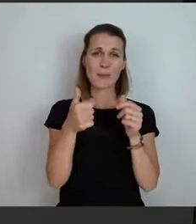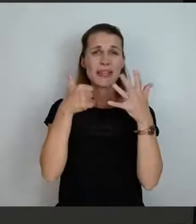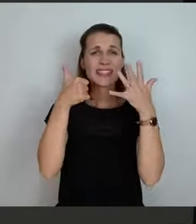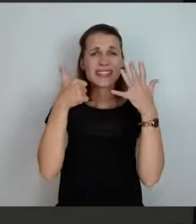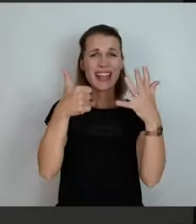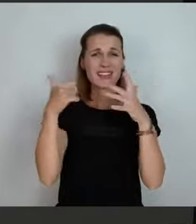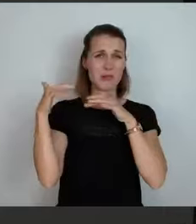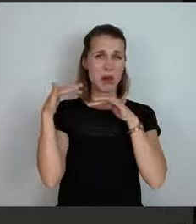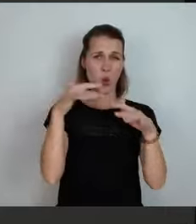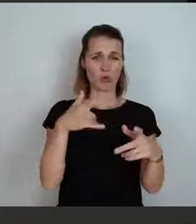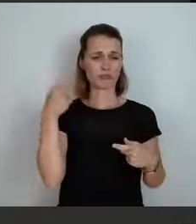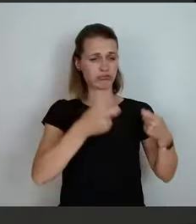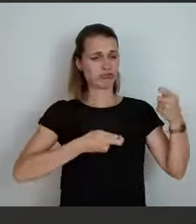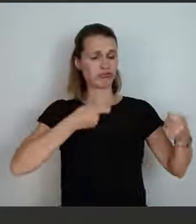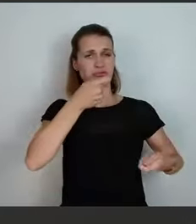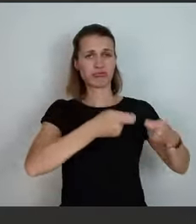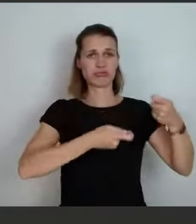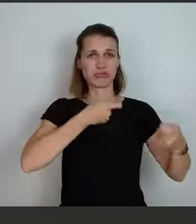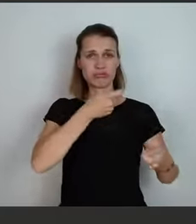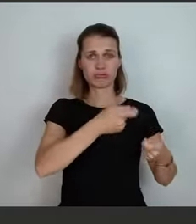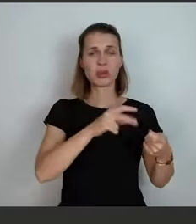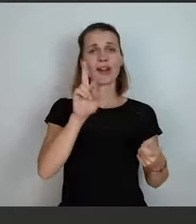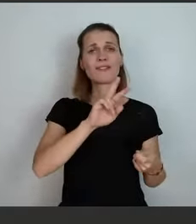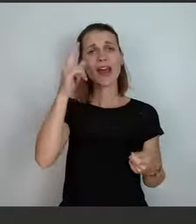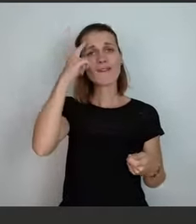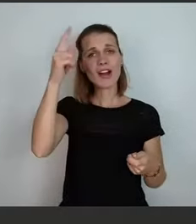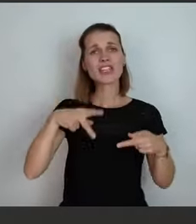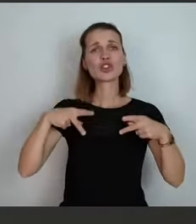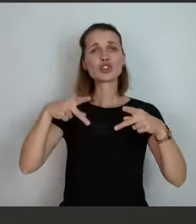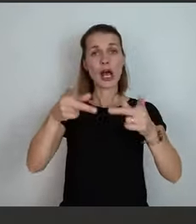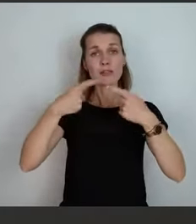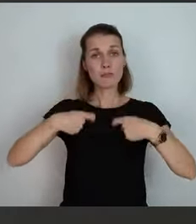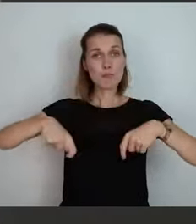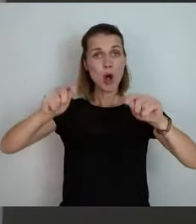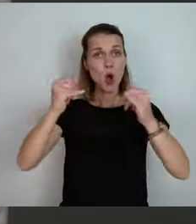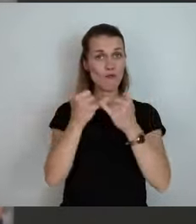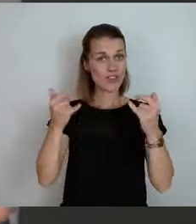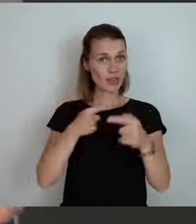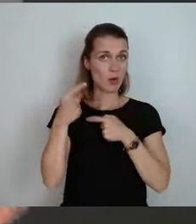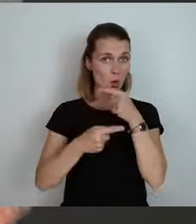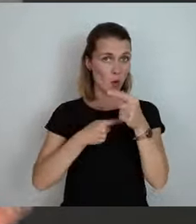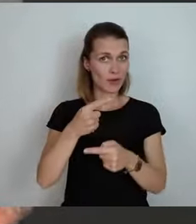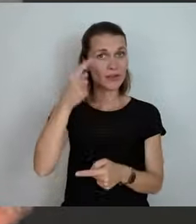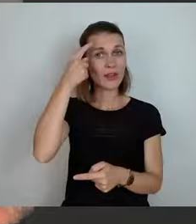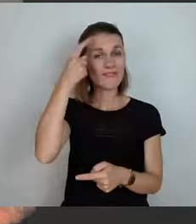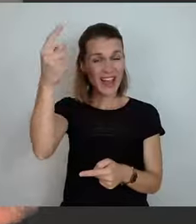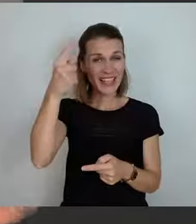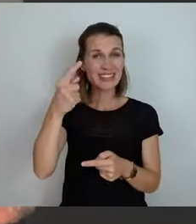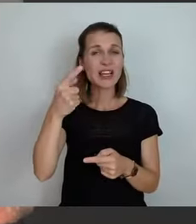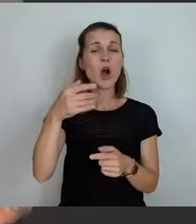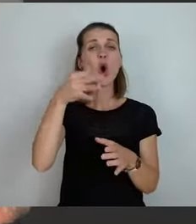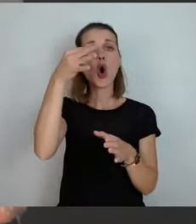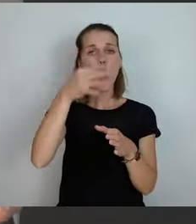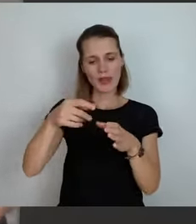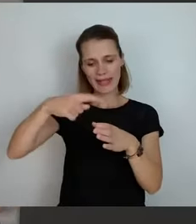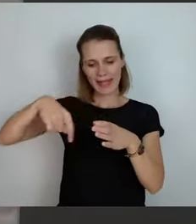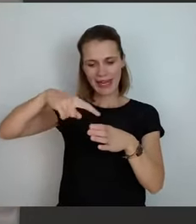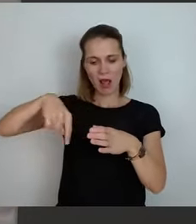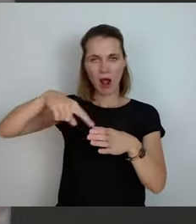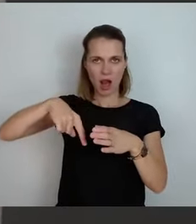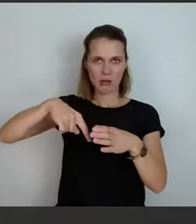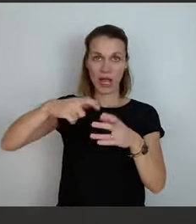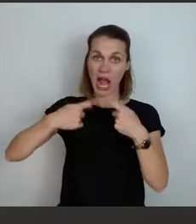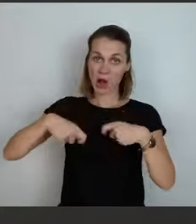und wer weiß, wie Straßenbau funktioniert, der weiß, dass natürlich auch der innerörtliche Ausbau der schwierigste eigentlich ist,